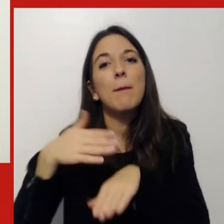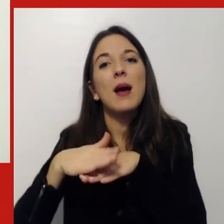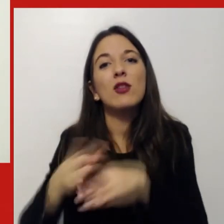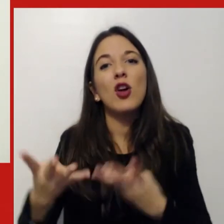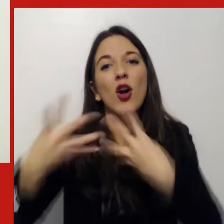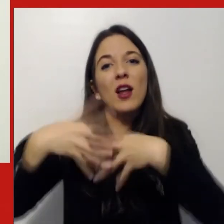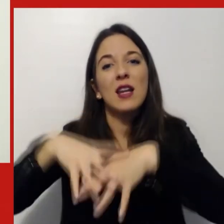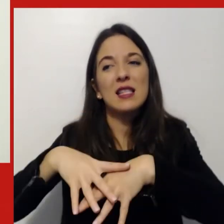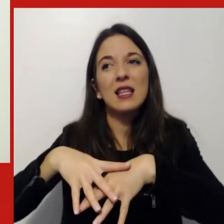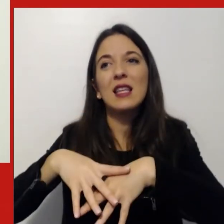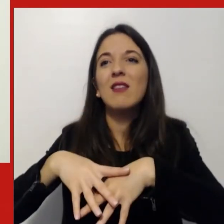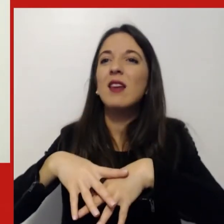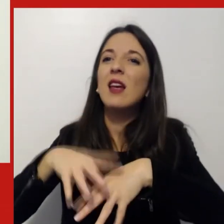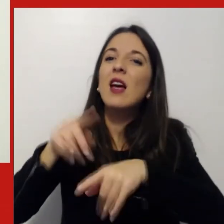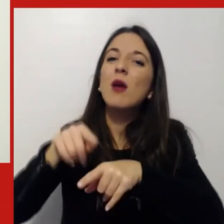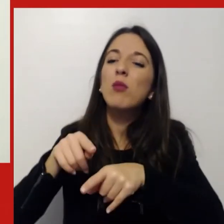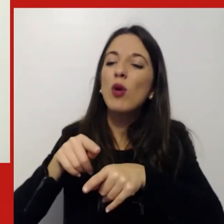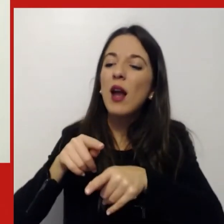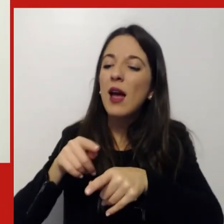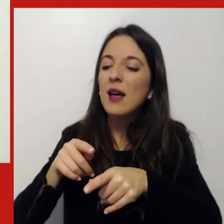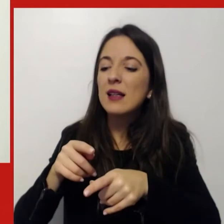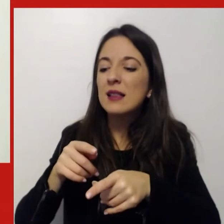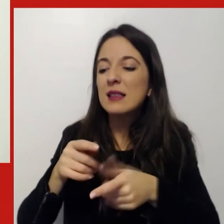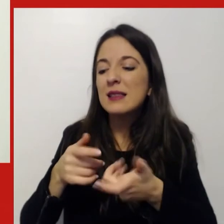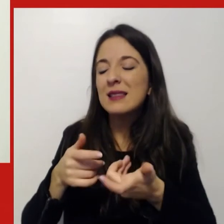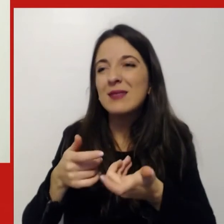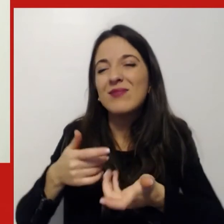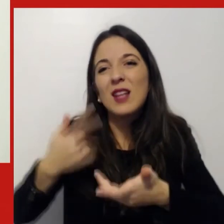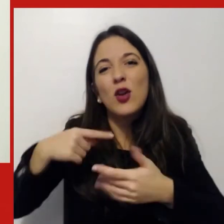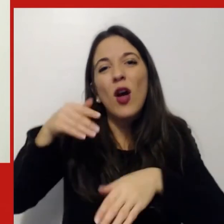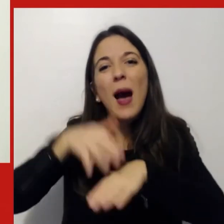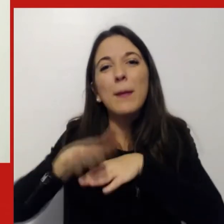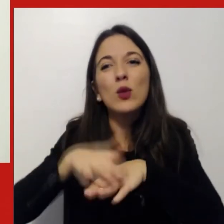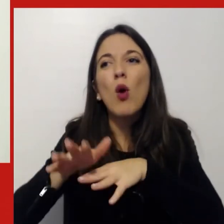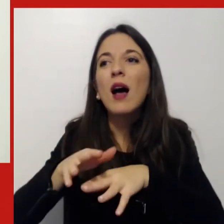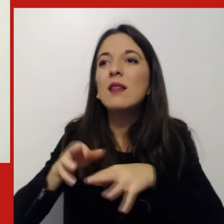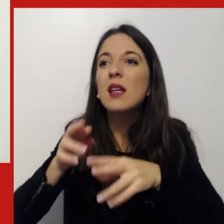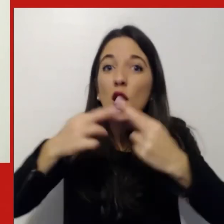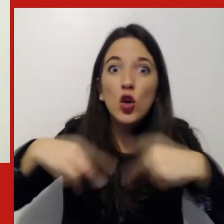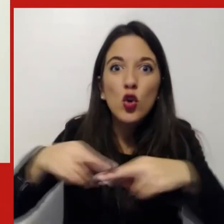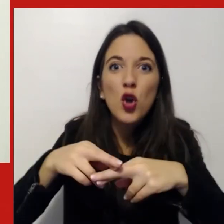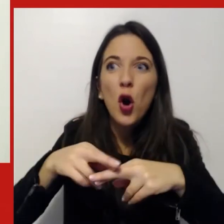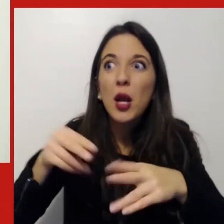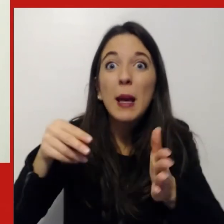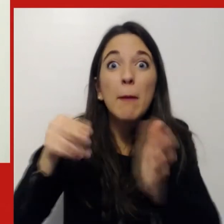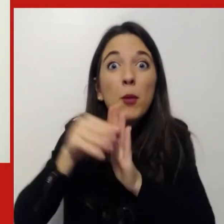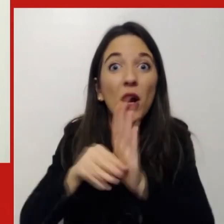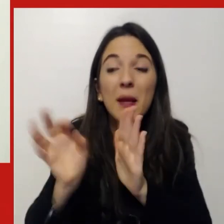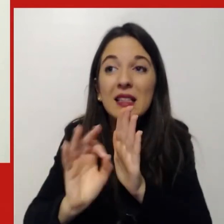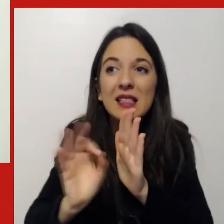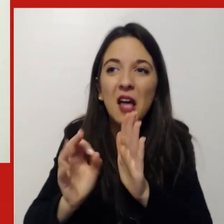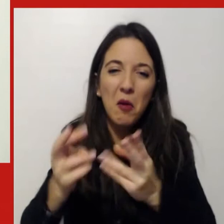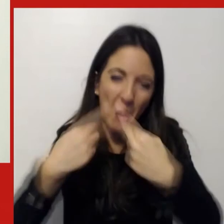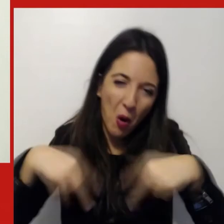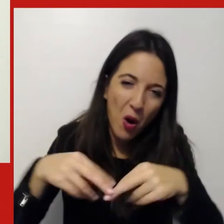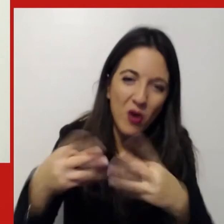di incontri non pianificati, della piacevolezza anche di una chiacchierata al caffè.